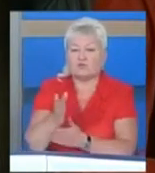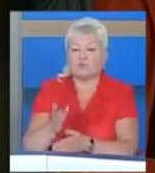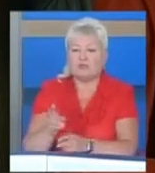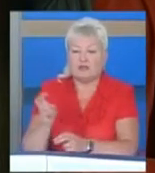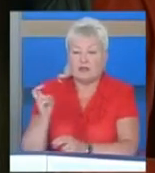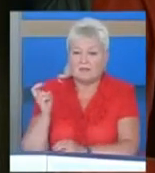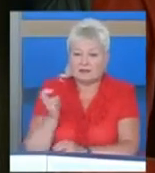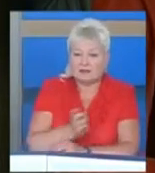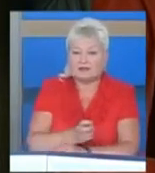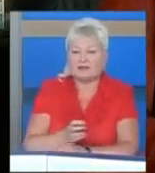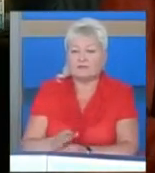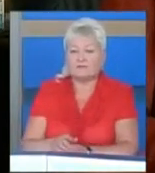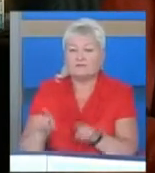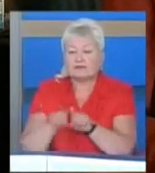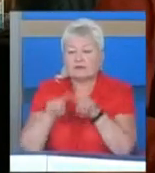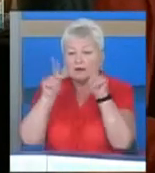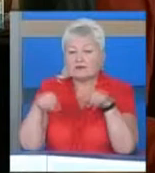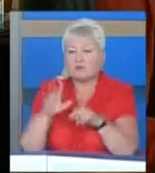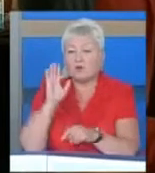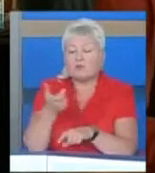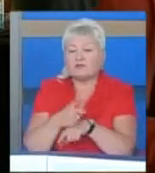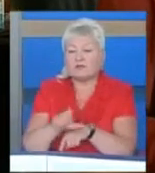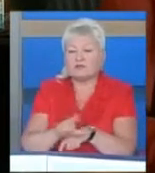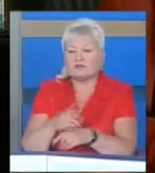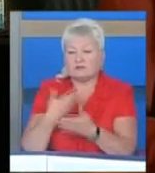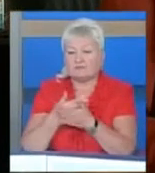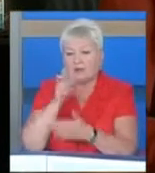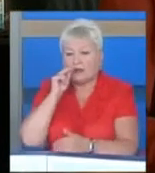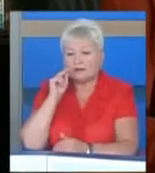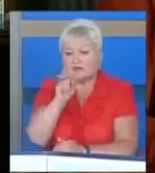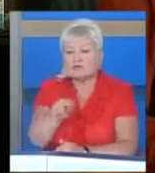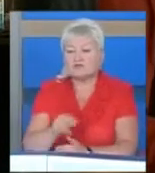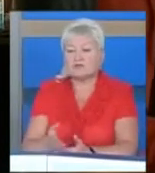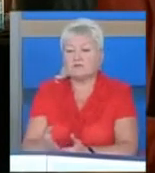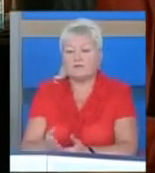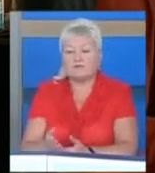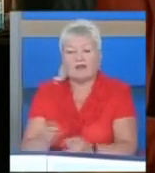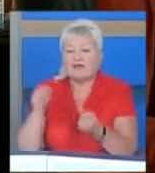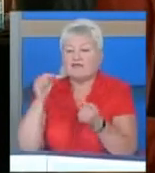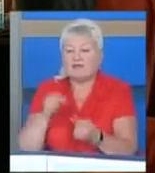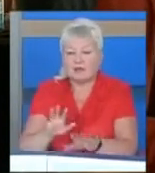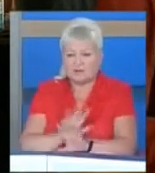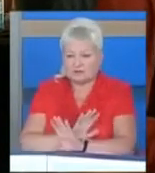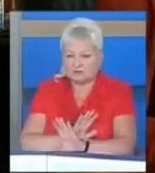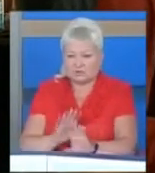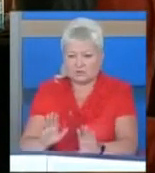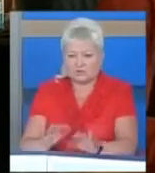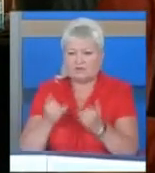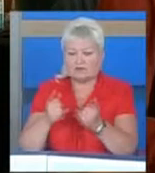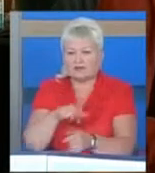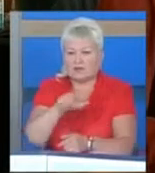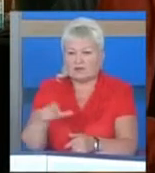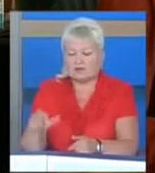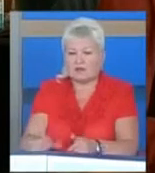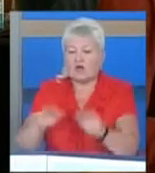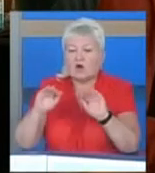Таких табло буде більше. Маршрутні таксі типу Богдани Талон, звичайно, не пристосовані для людей з обмеженими